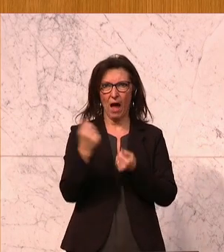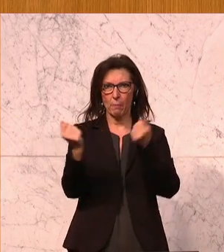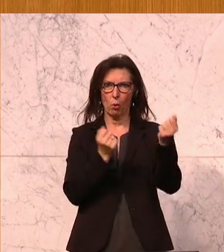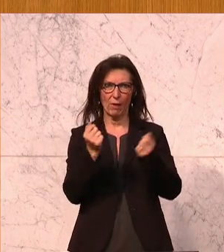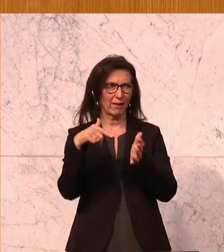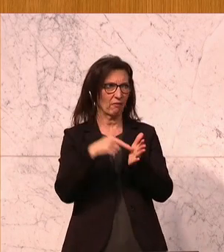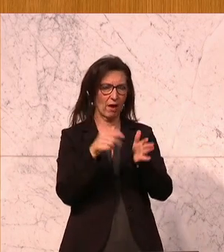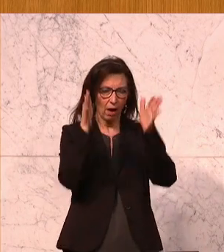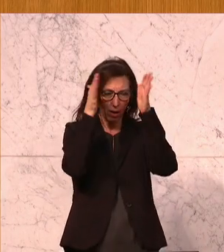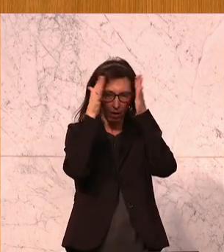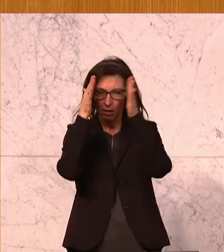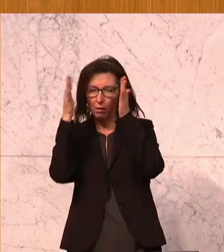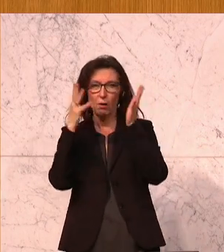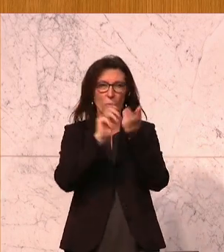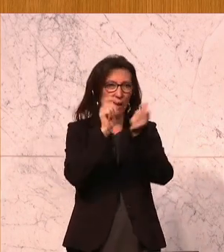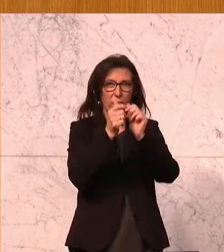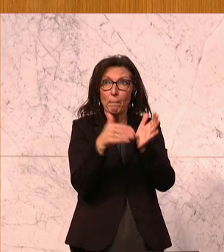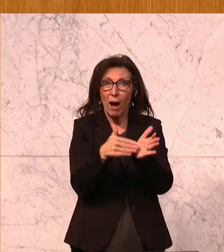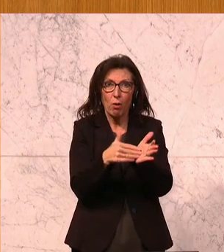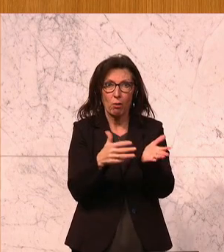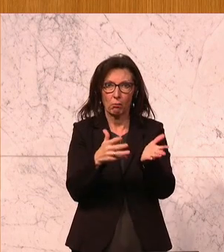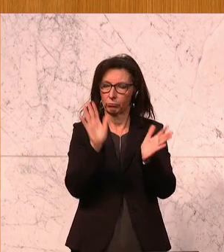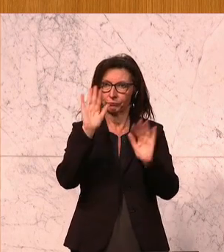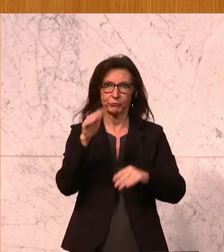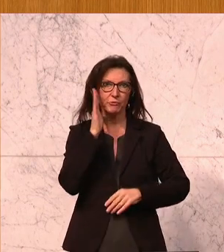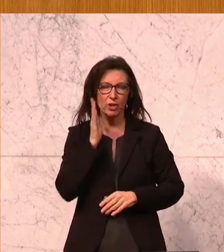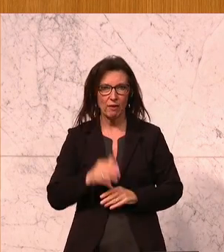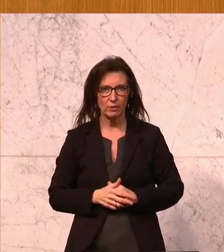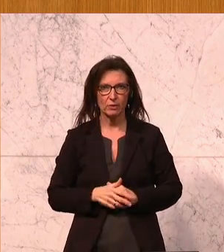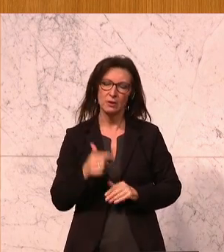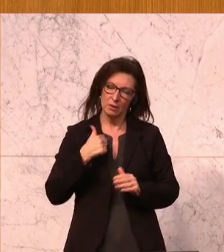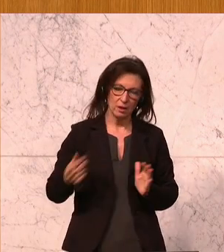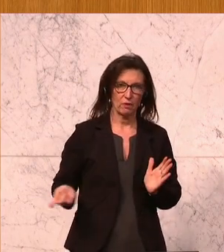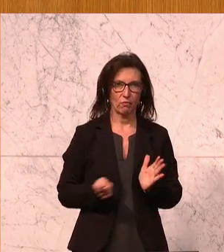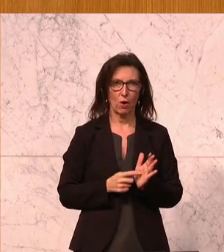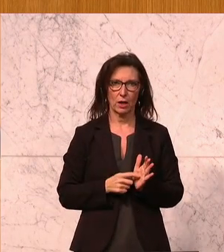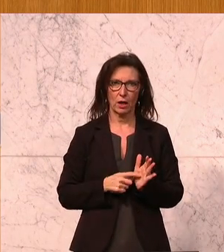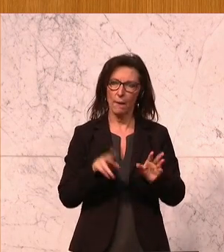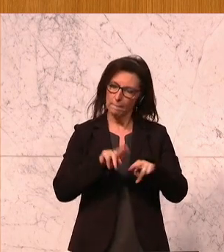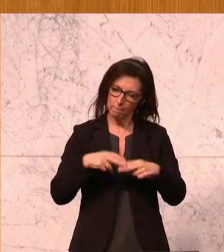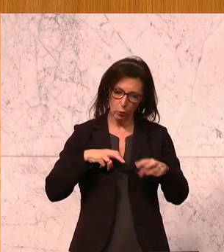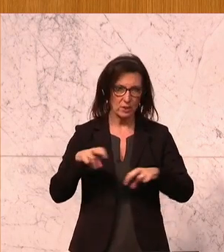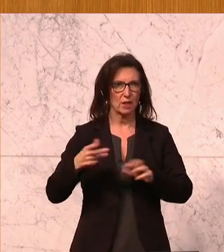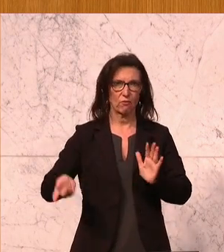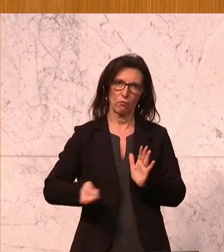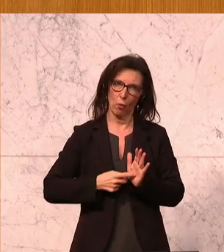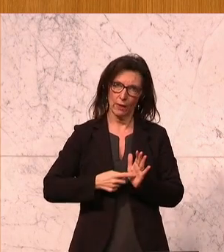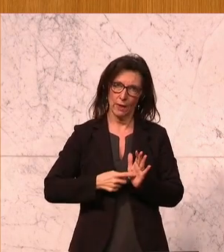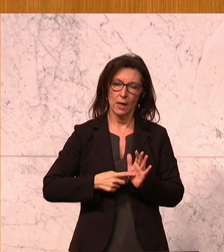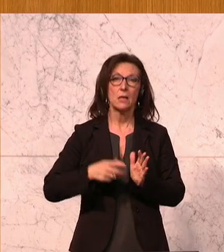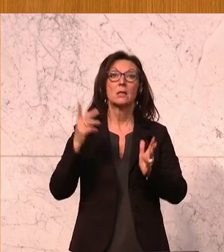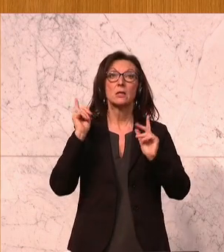notwendige Reformen verschlafen. Ich fordere die Bundesregierung auf, deswegen ein